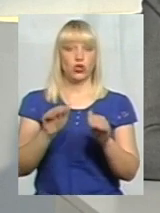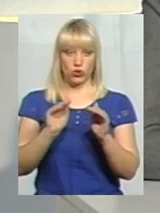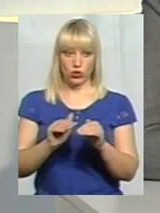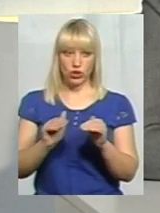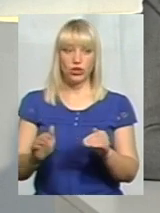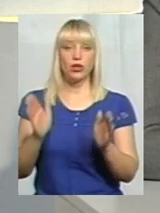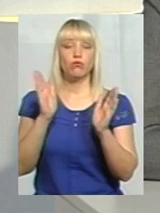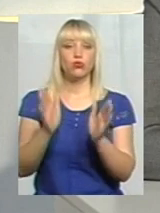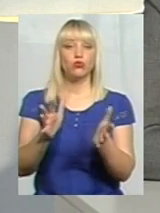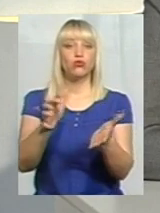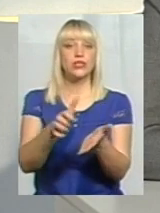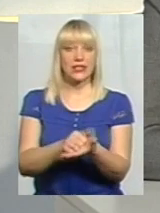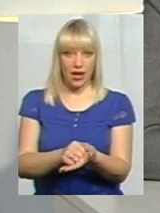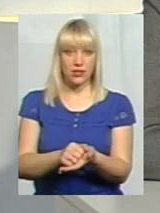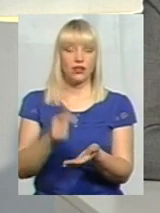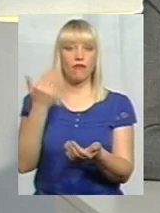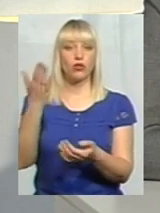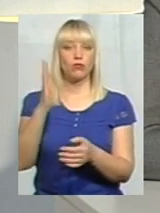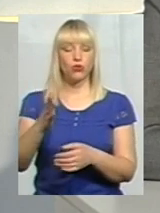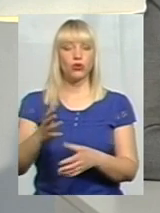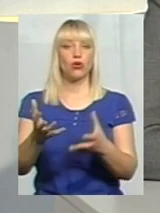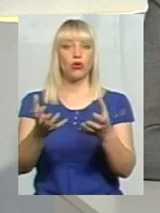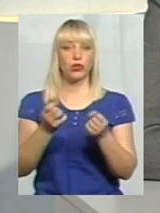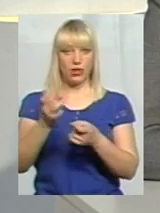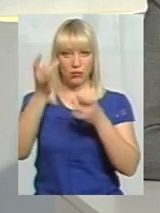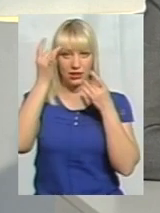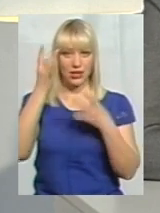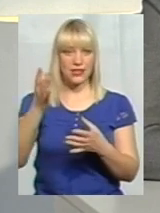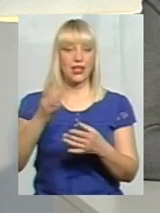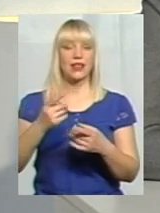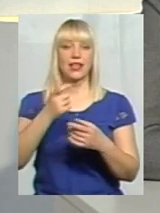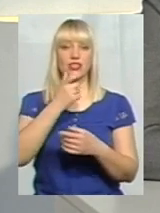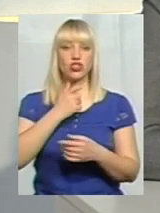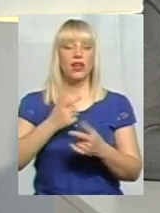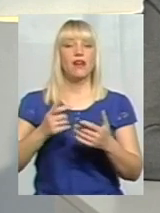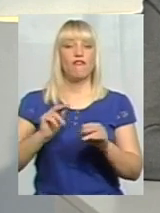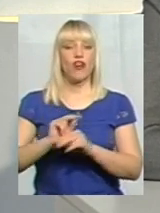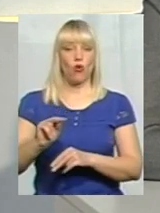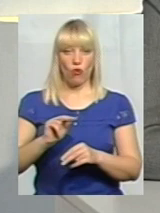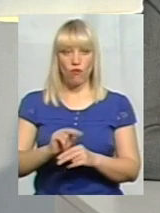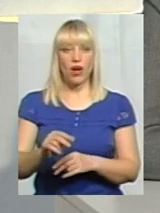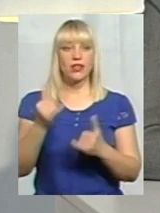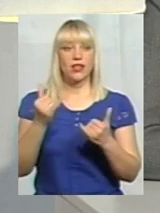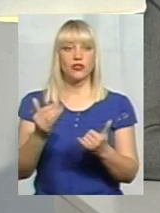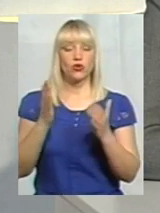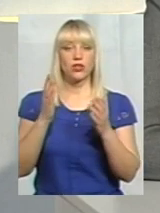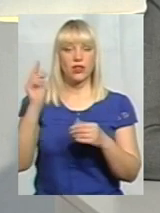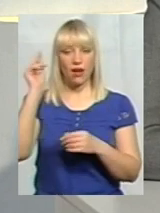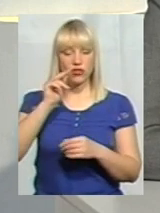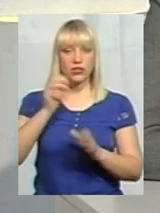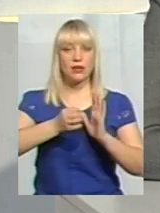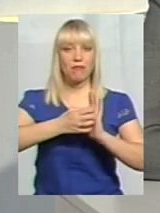заняті, вони будуть отримувати естетичне виховання, і це досить важливо. На сьогоднішній день в школу навчаються більше 15